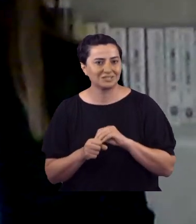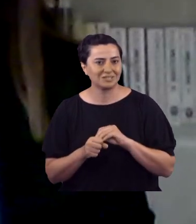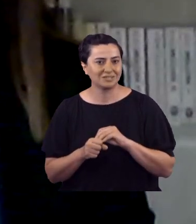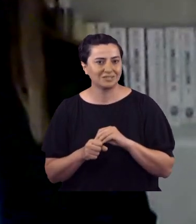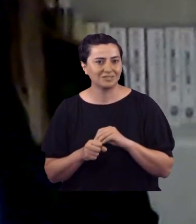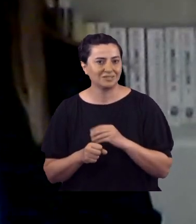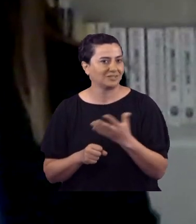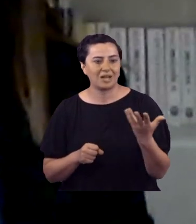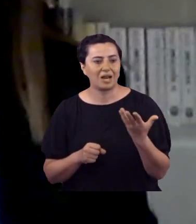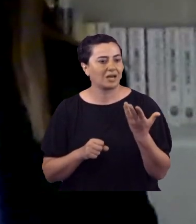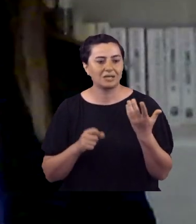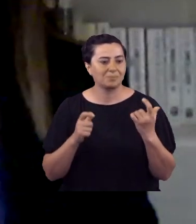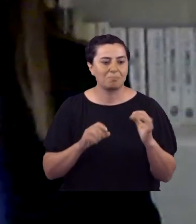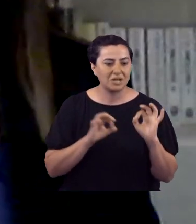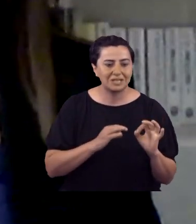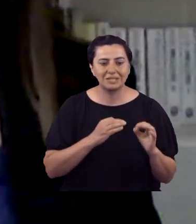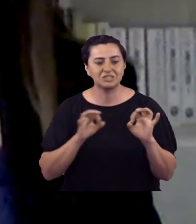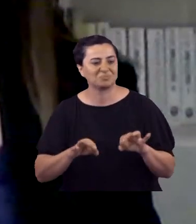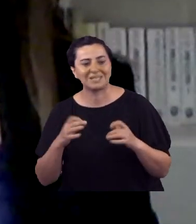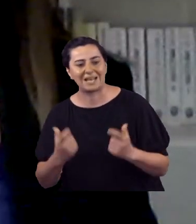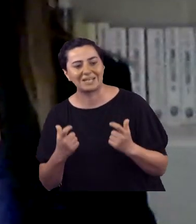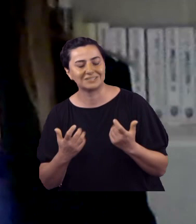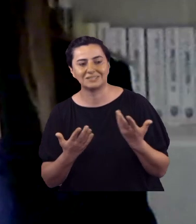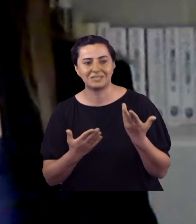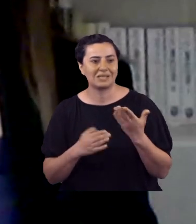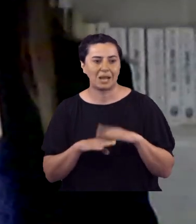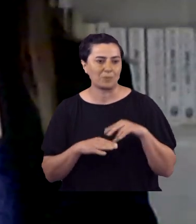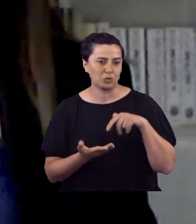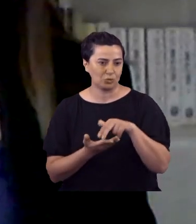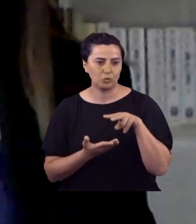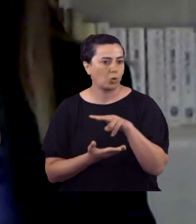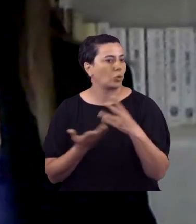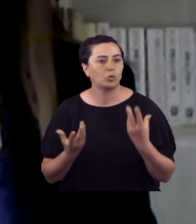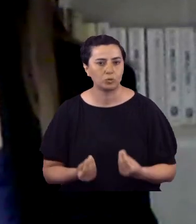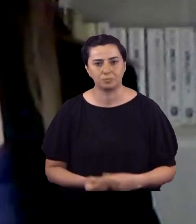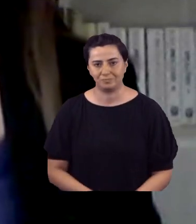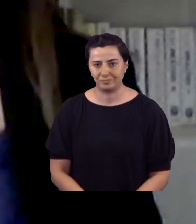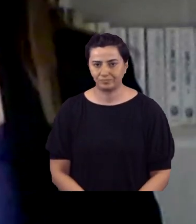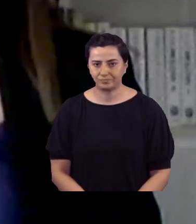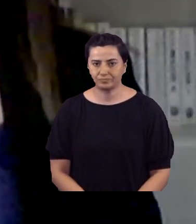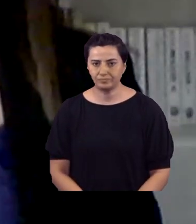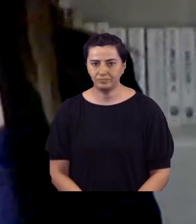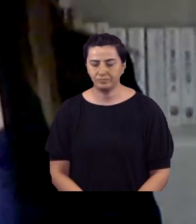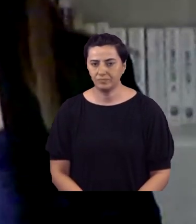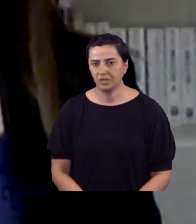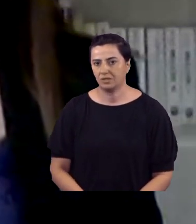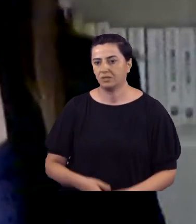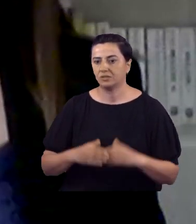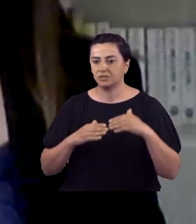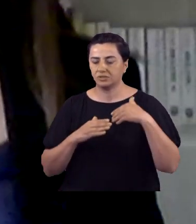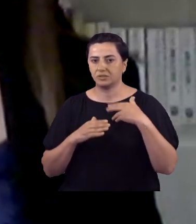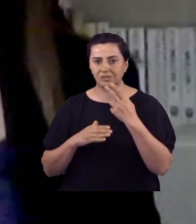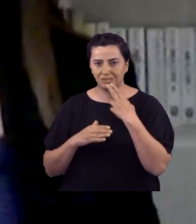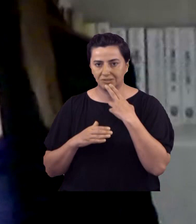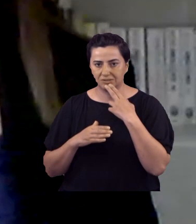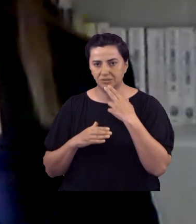nereden başlayıp nereye geldiniz? Yol haritanız nasıl oldu? Belki de buna değinmek istersiniz. Sokağa çıkma yasağı,